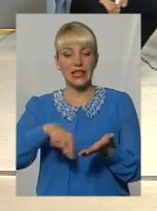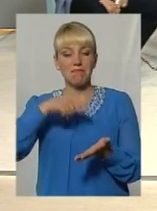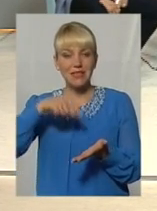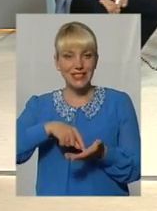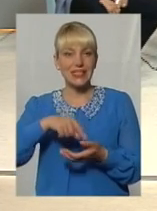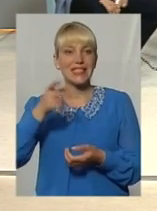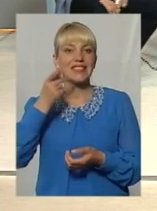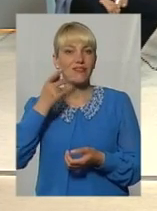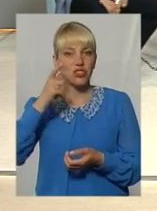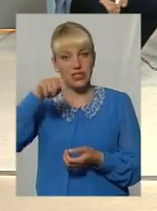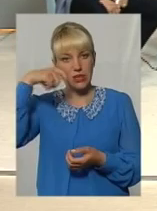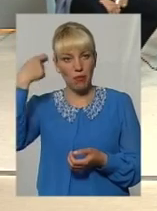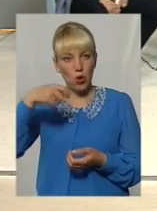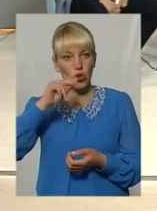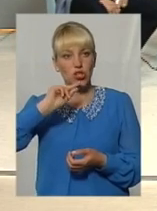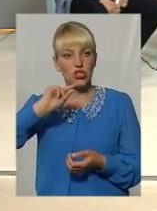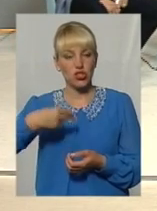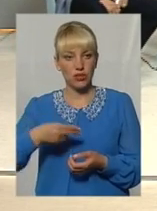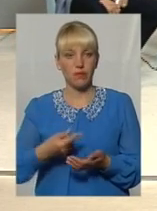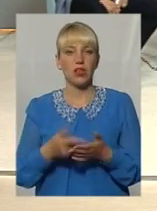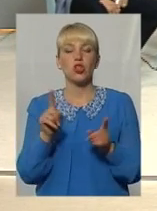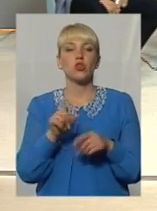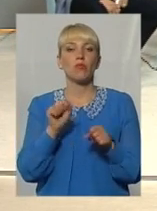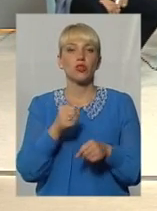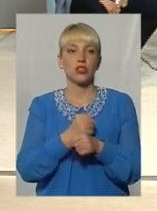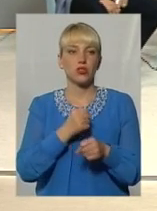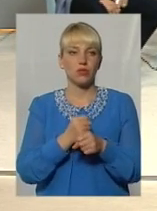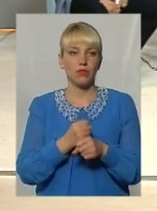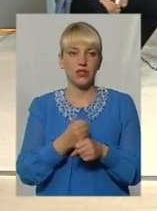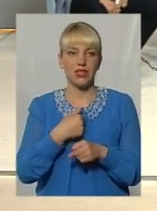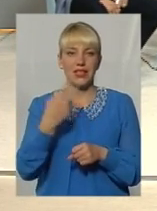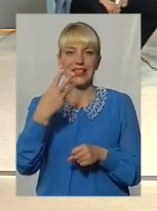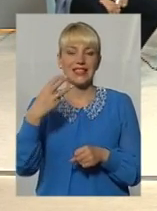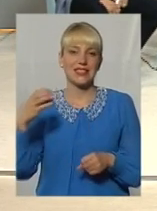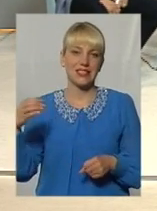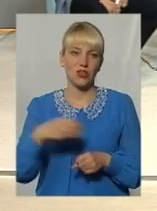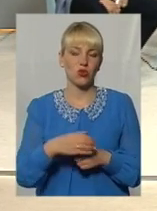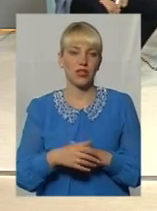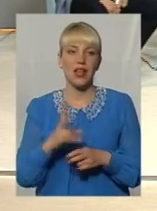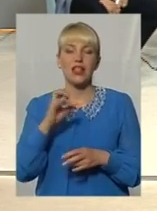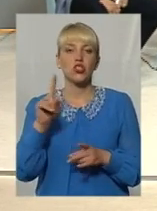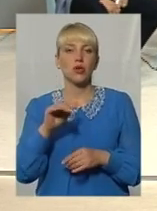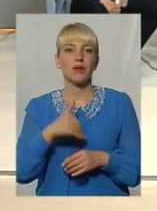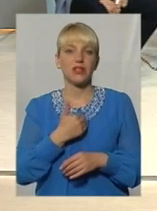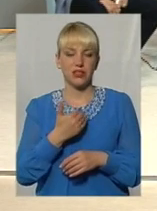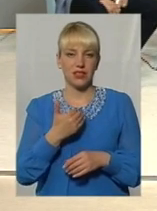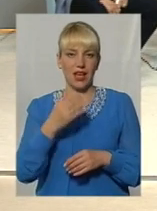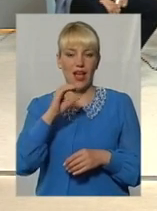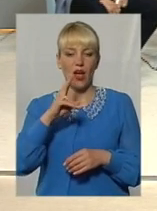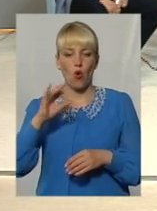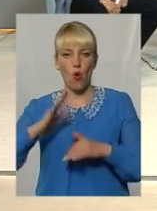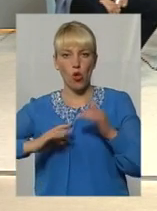спекотніше, ніж... Що можна зробити? В нас залишається буквально 30 секунд. На що би хотіли ви колеги зорієнтували?